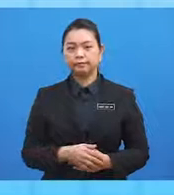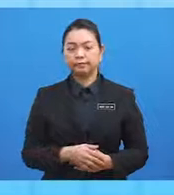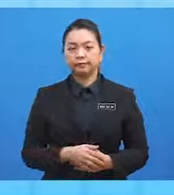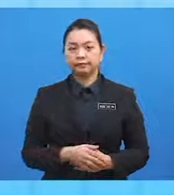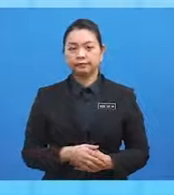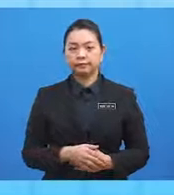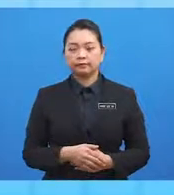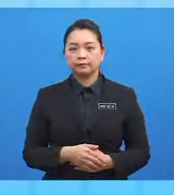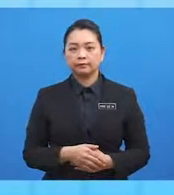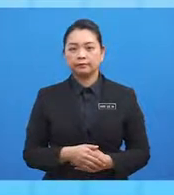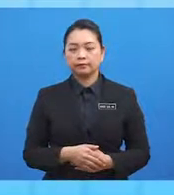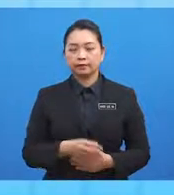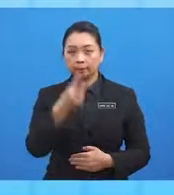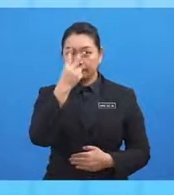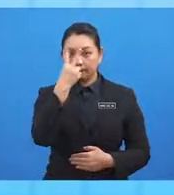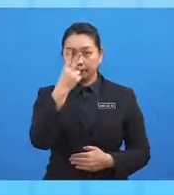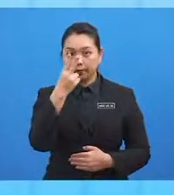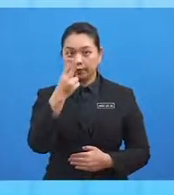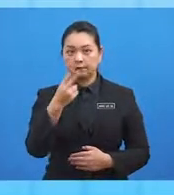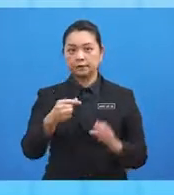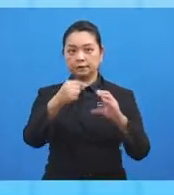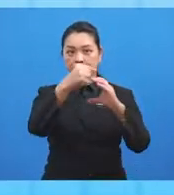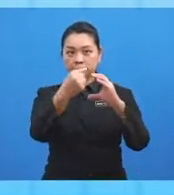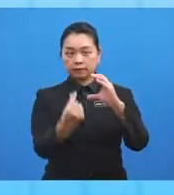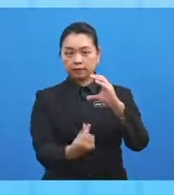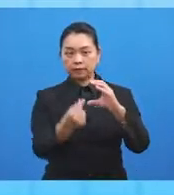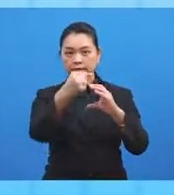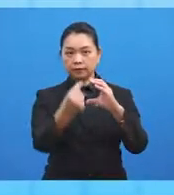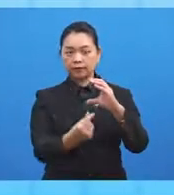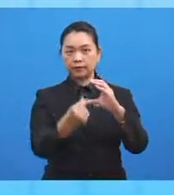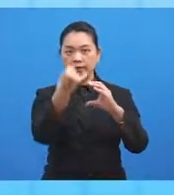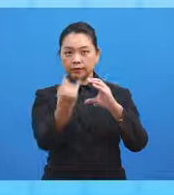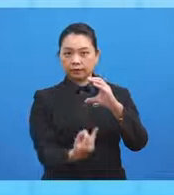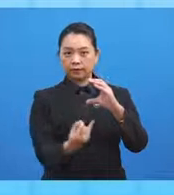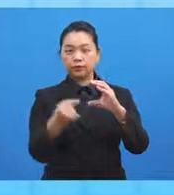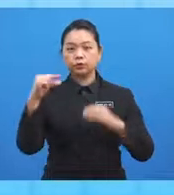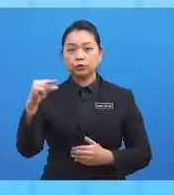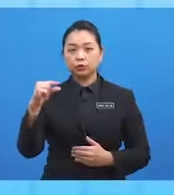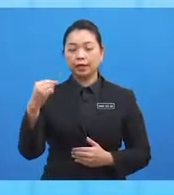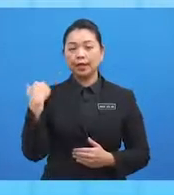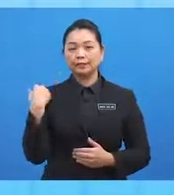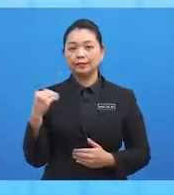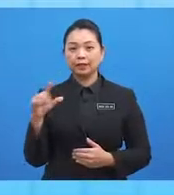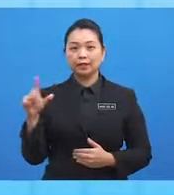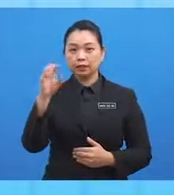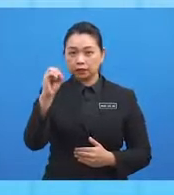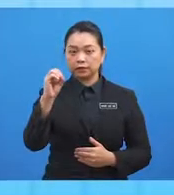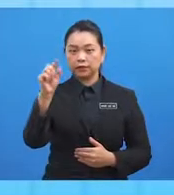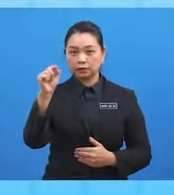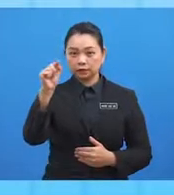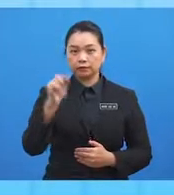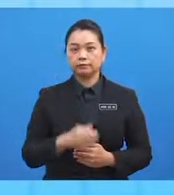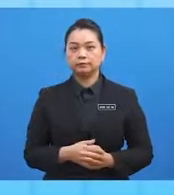pertama, longitude meridian greenish ialah sifar darjah. Kedua, nilai